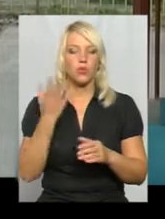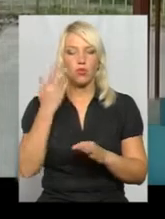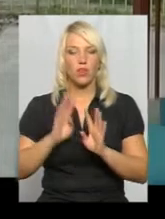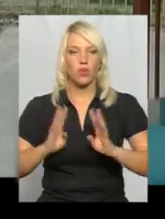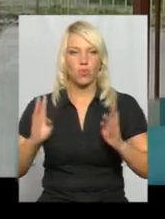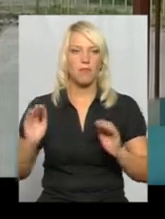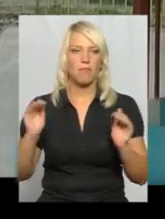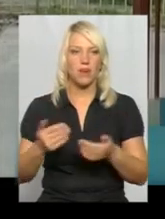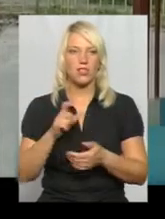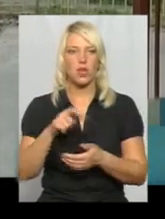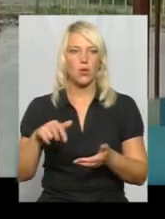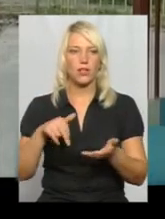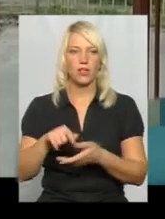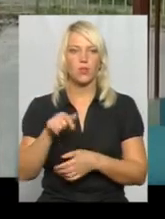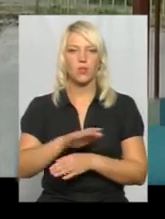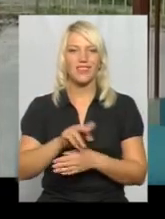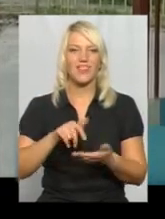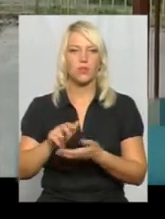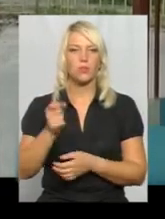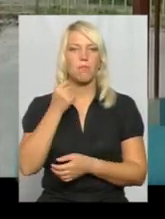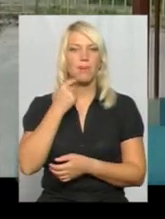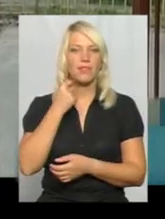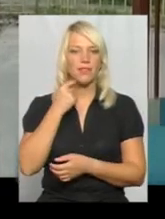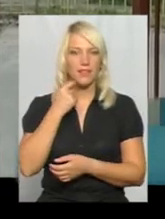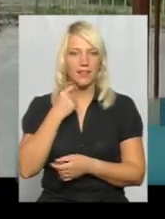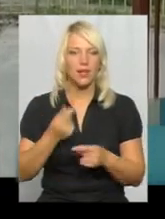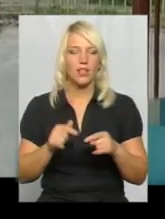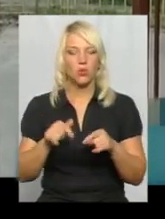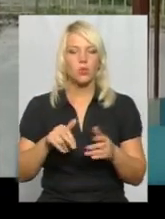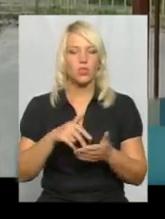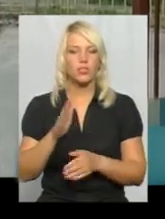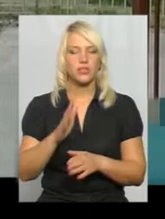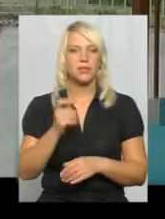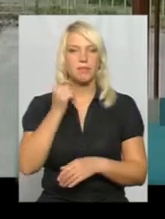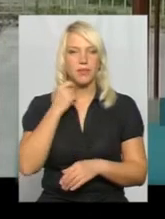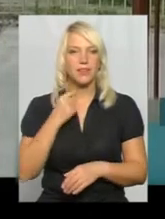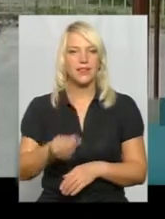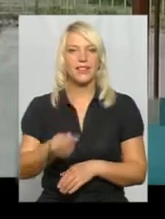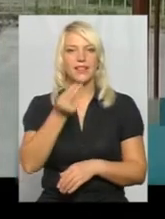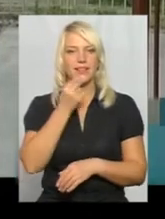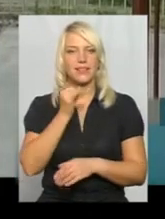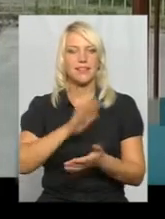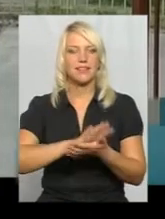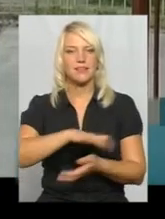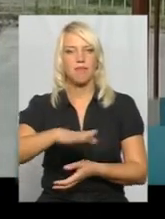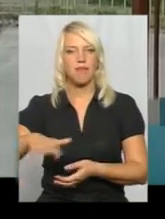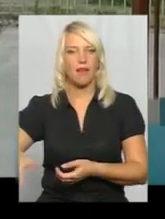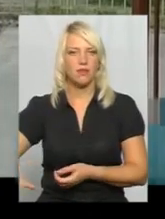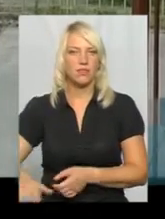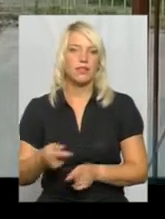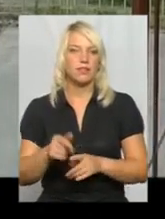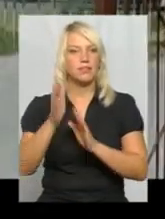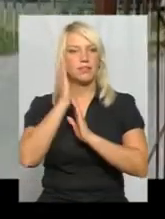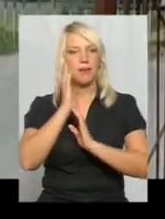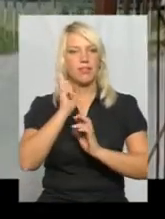йде, бо тут не йдуть пити. Тут завжди ходили тільки пити, їсти і сміття. І спати на